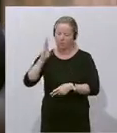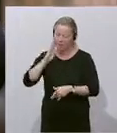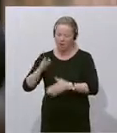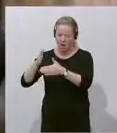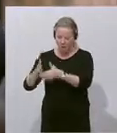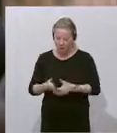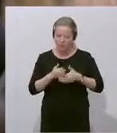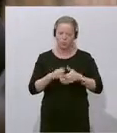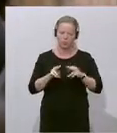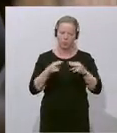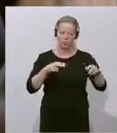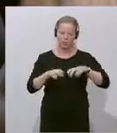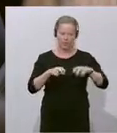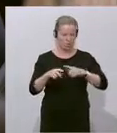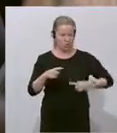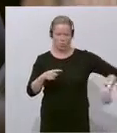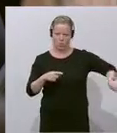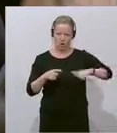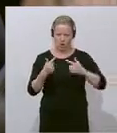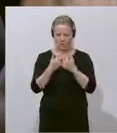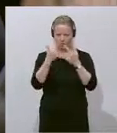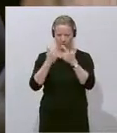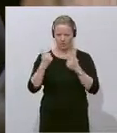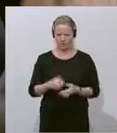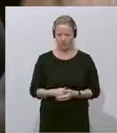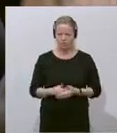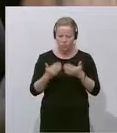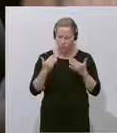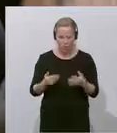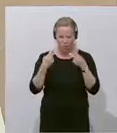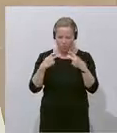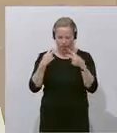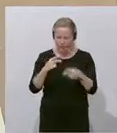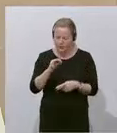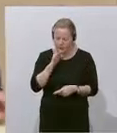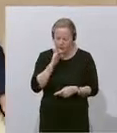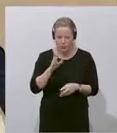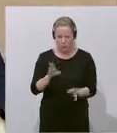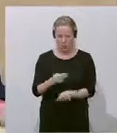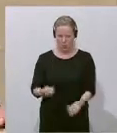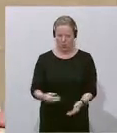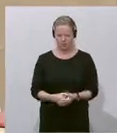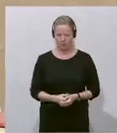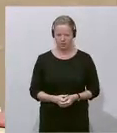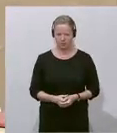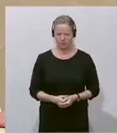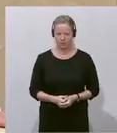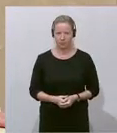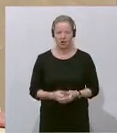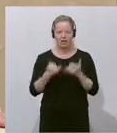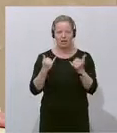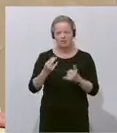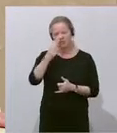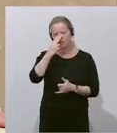uns in der Bundesregierung bei dieser Aufklärung. So kann es nicht weitergehen. Und wie schaut es jetzt eigentlich aus mit dem